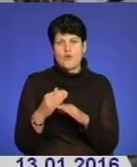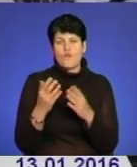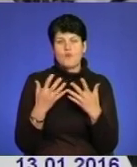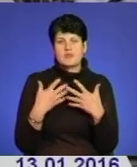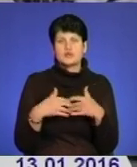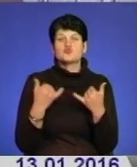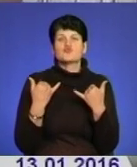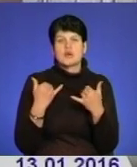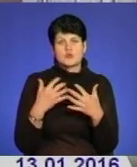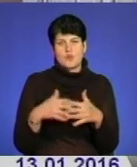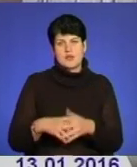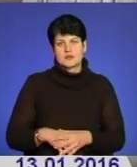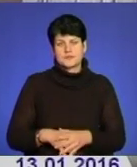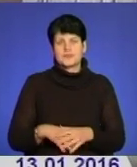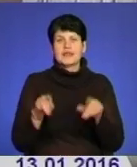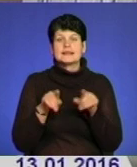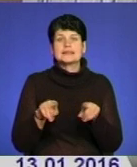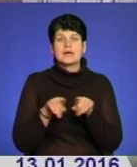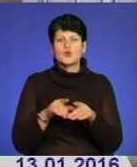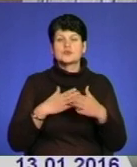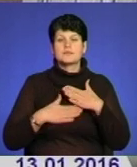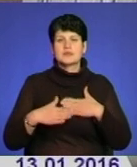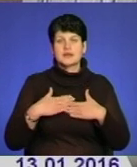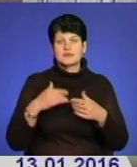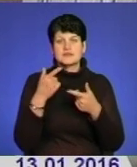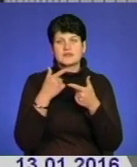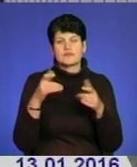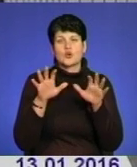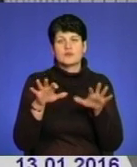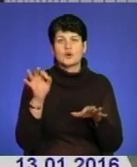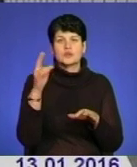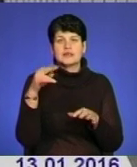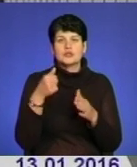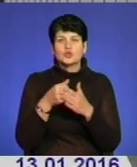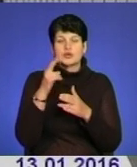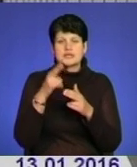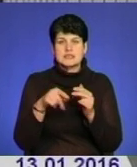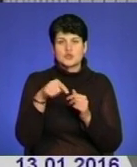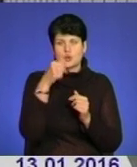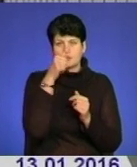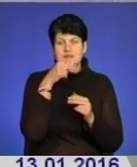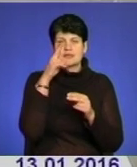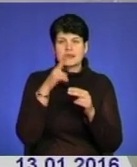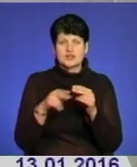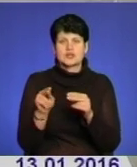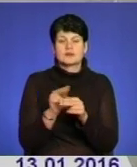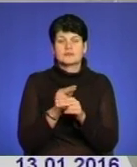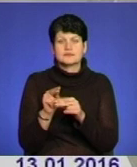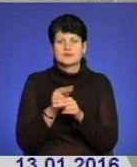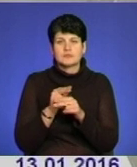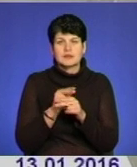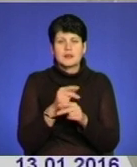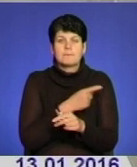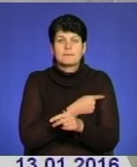сучасного обладнання. Також приємна звістка від голови ОДА. До кінця цього місяця таки завершиться реконструкція медичного